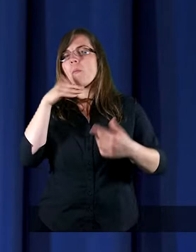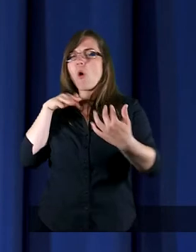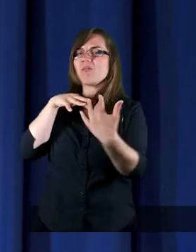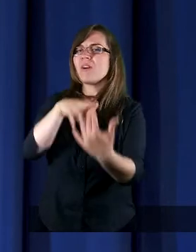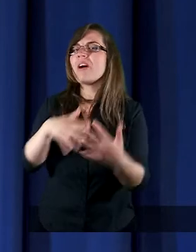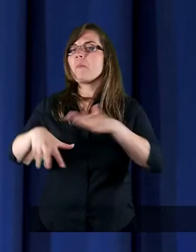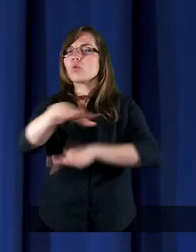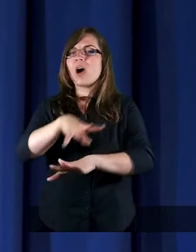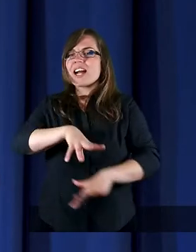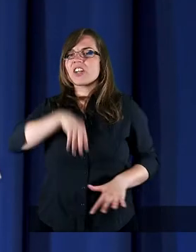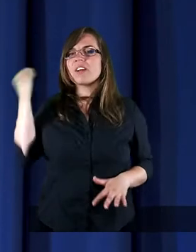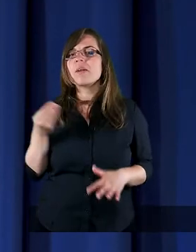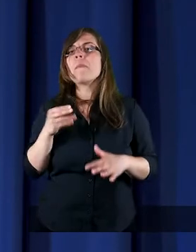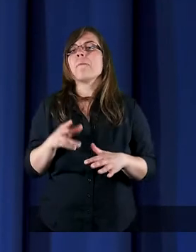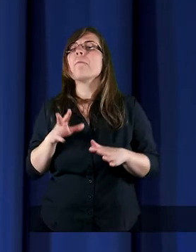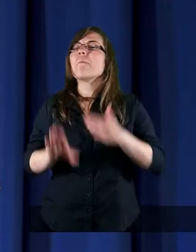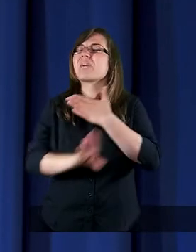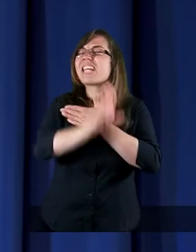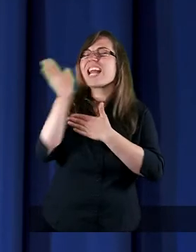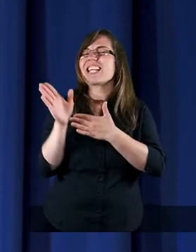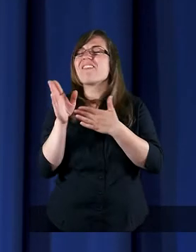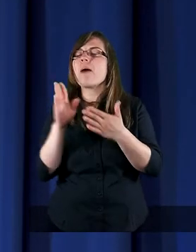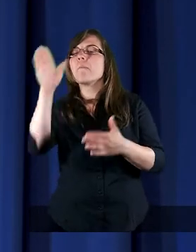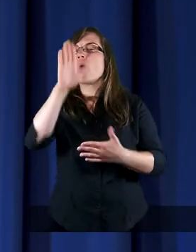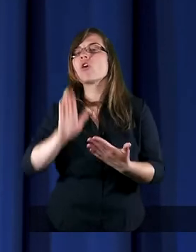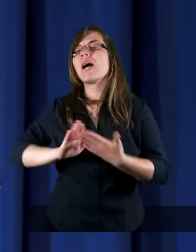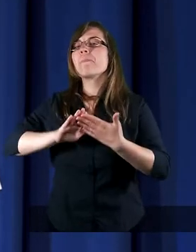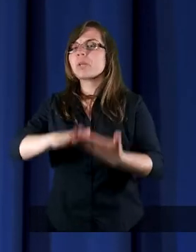Świętego, przedstawiając Boże przebaczenie,